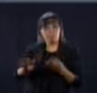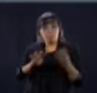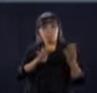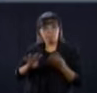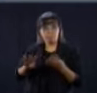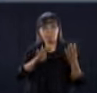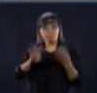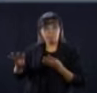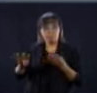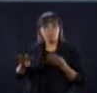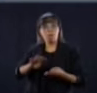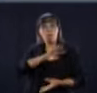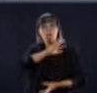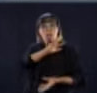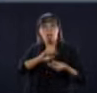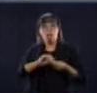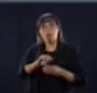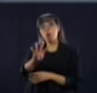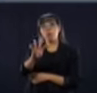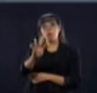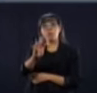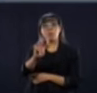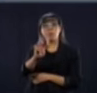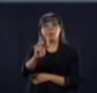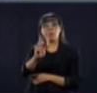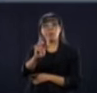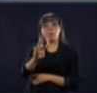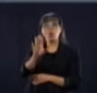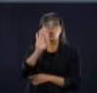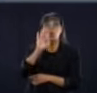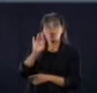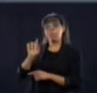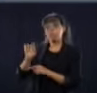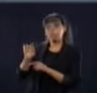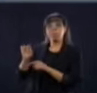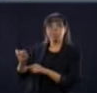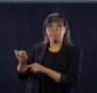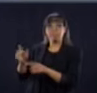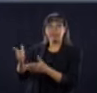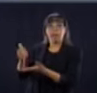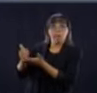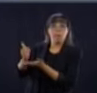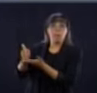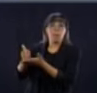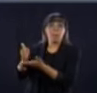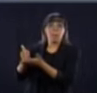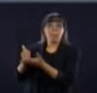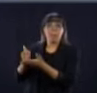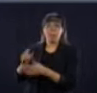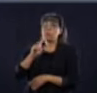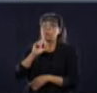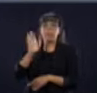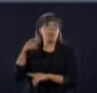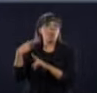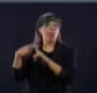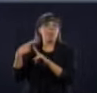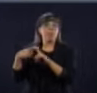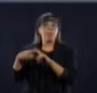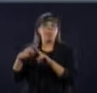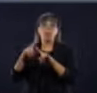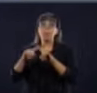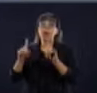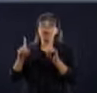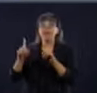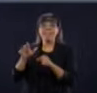annonçons que nous allons ajouter 400 militaires dans 8 CHSLD. C'est une bonne nouvelle, mais nous